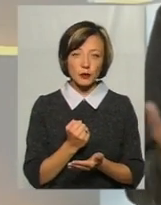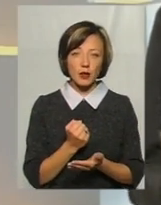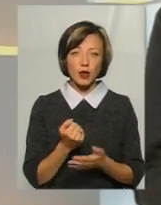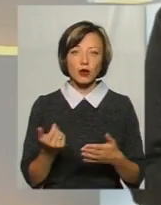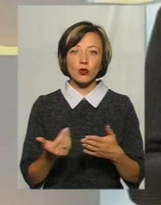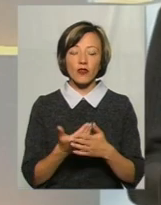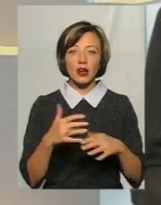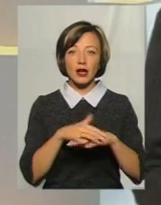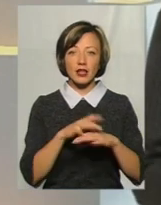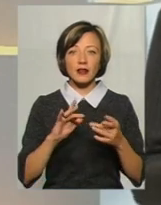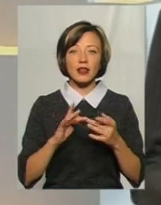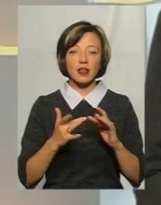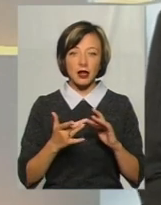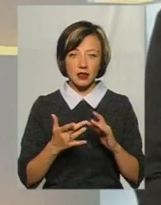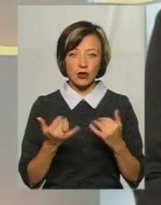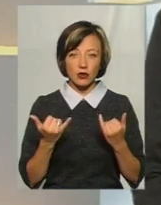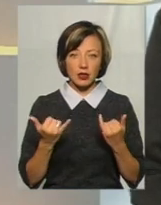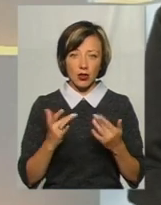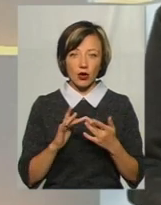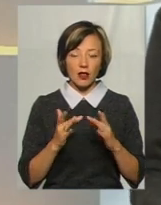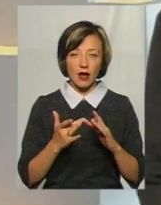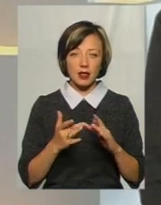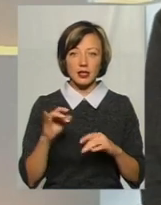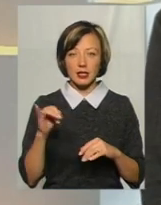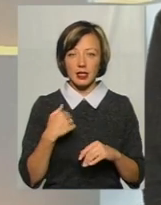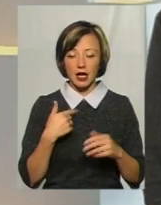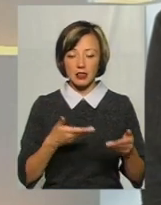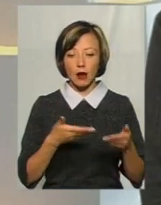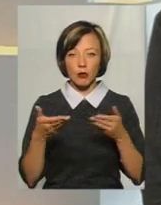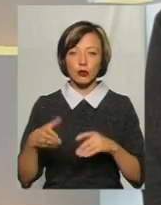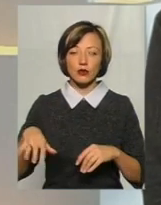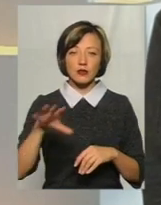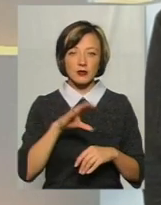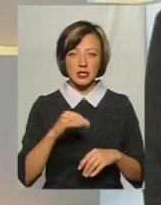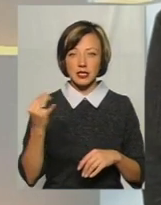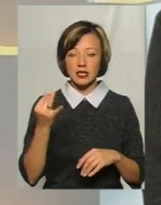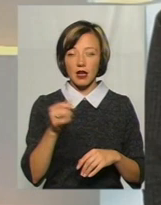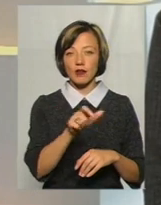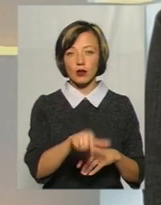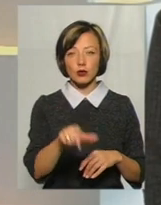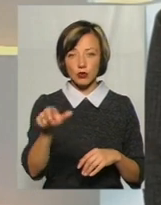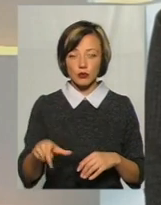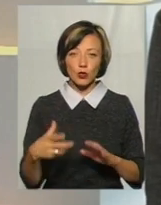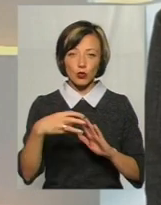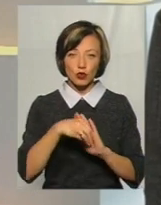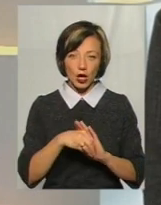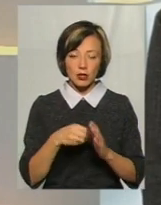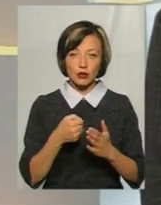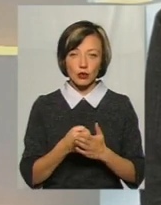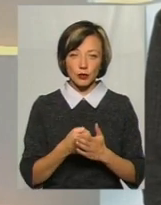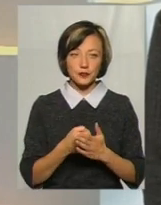нових ринках, віртуальних, онлайн-ринках. І я запрошую усіх зацікавлених і охочих долучатися,